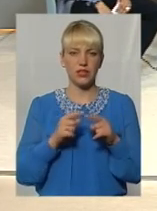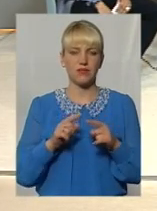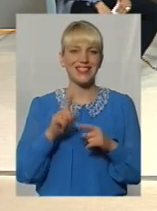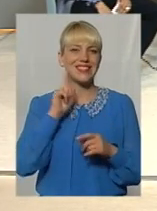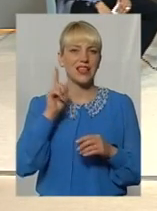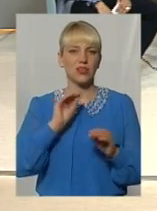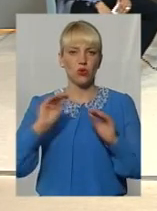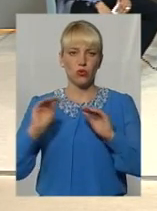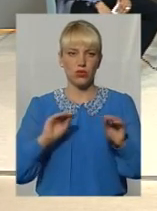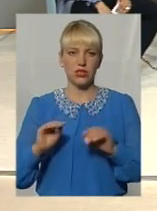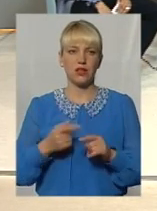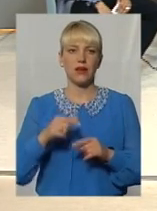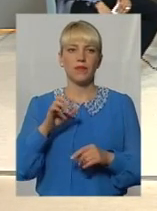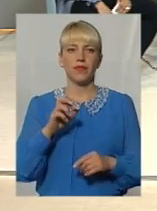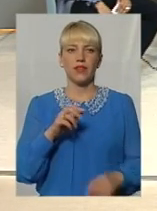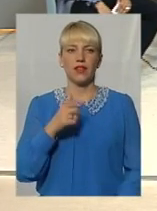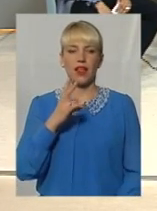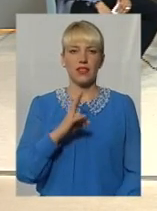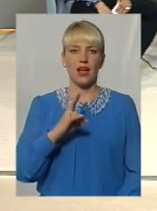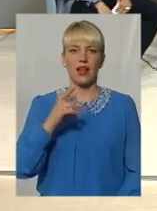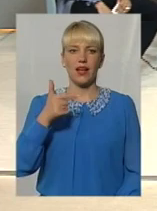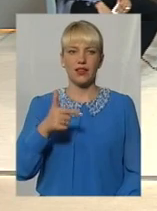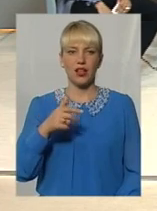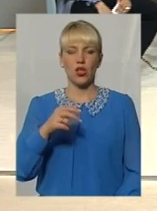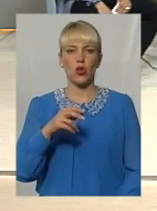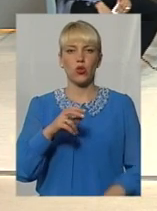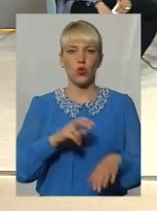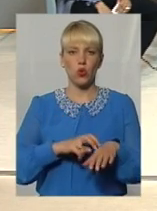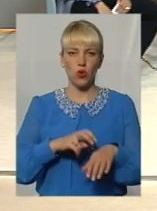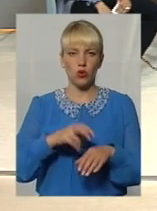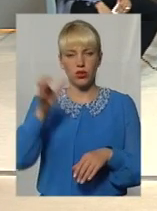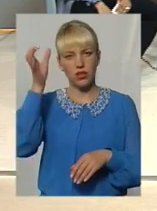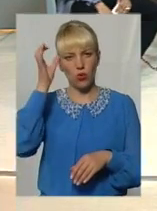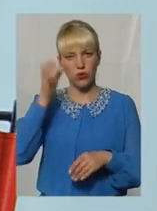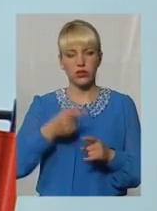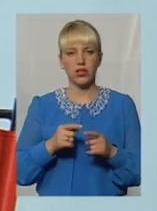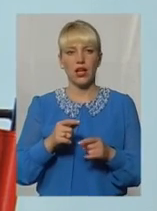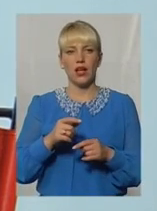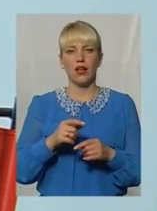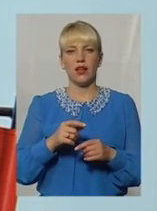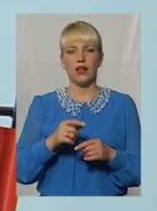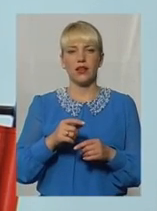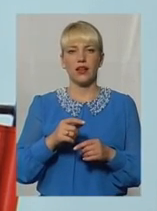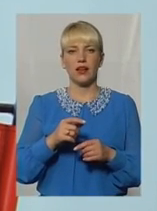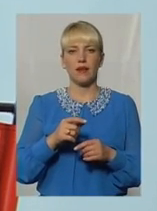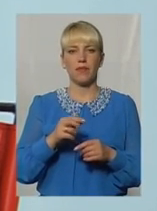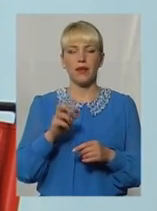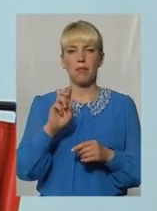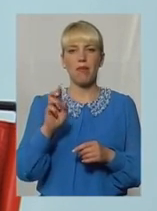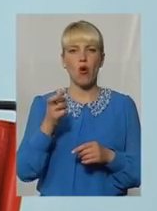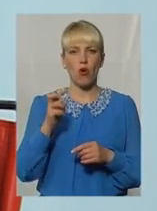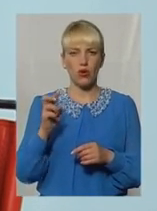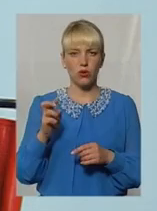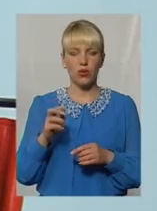руку від мене Наталя Геннадійовна Міронова, доктор наук, доцент кафедри біології Хмельницького